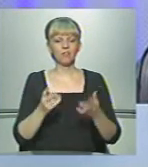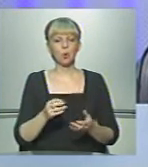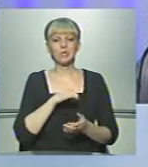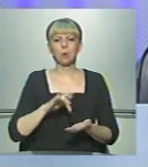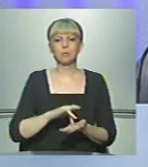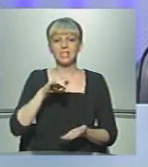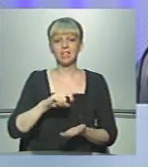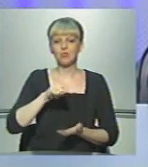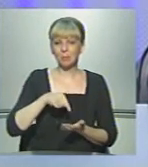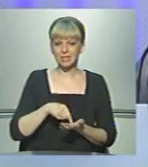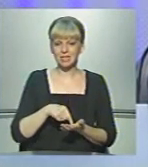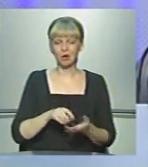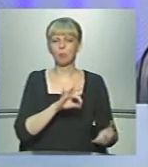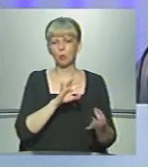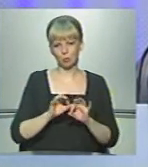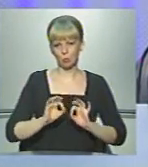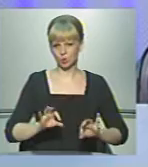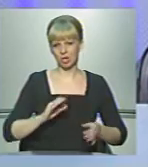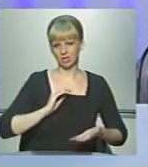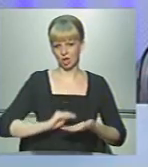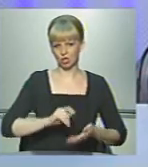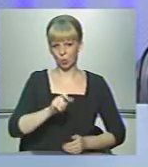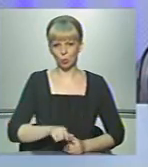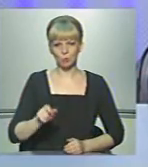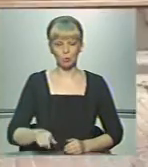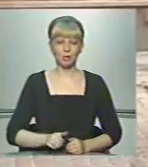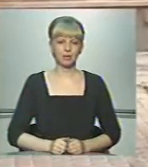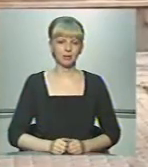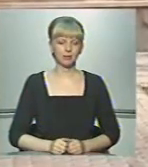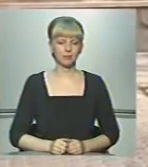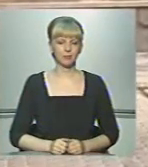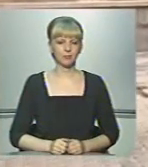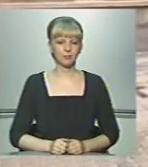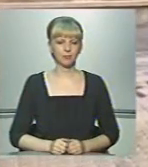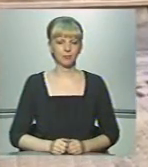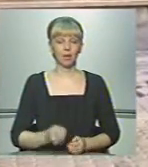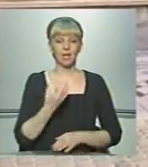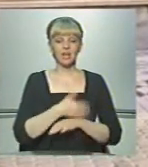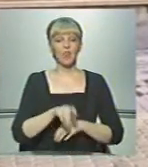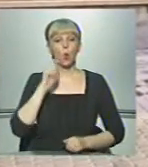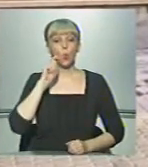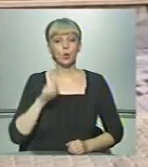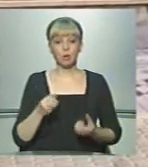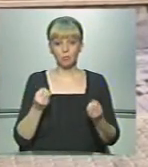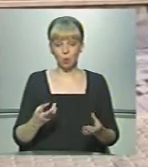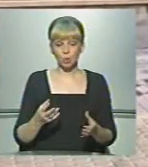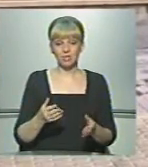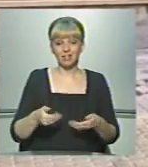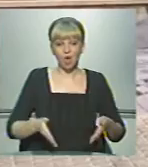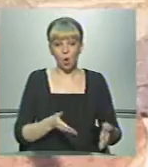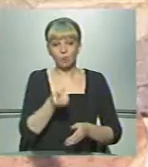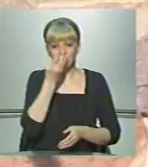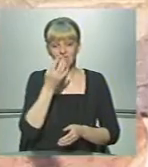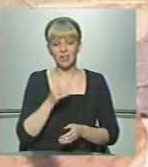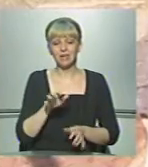самому центрі міста. Подробиці розкажуть наші кореспонденти. На вулиці українські просто на озбіччі квіти